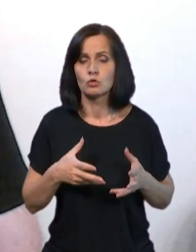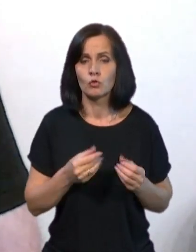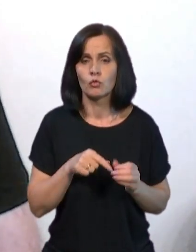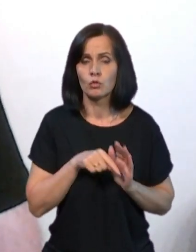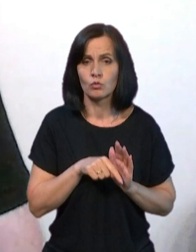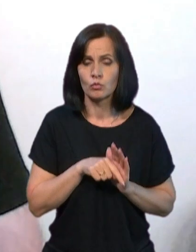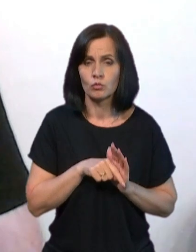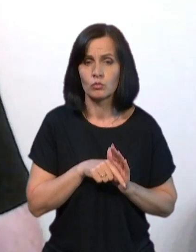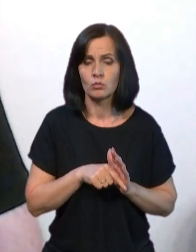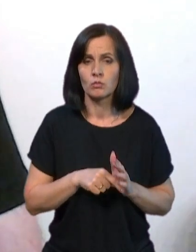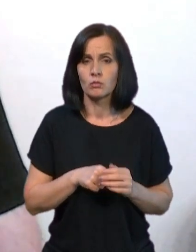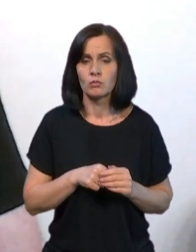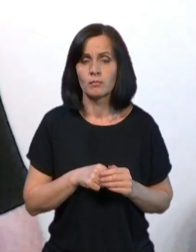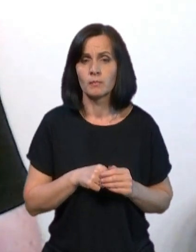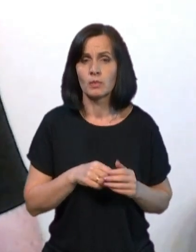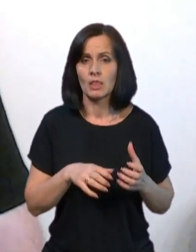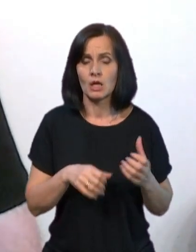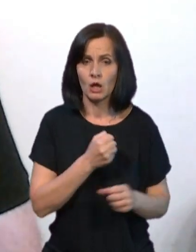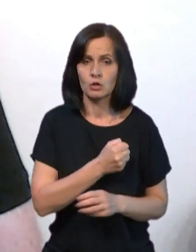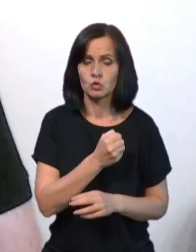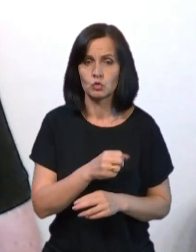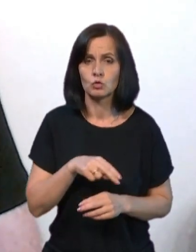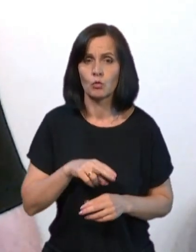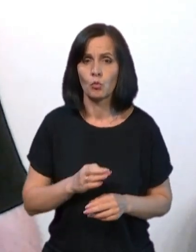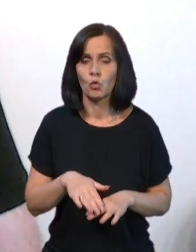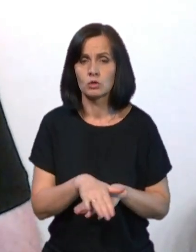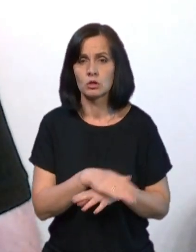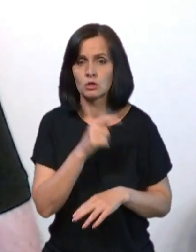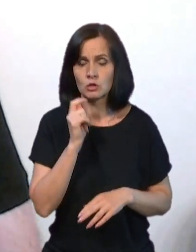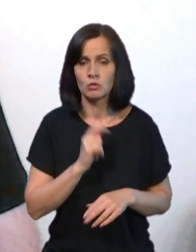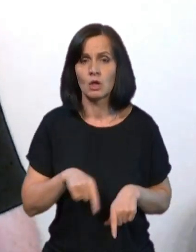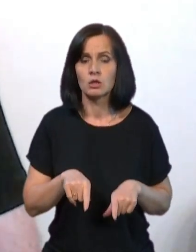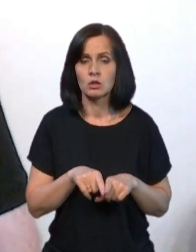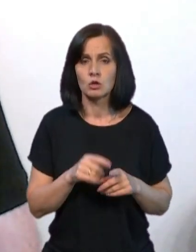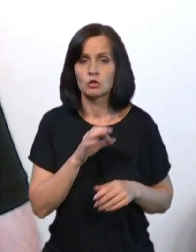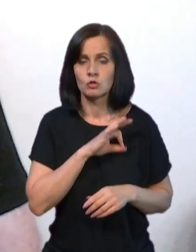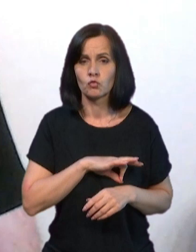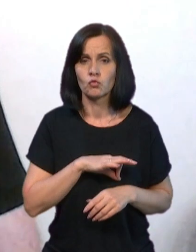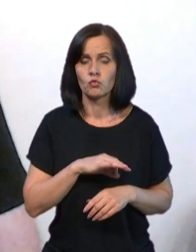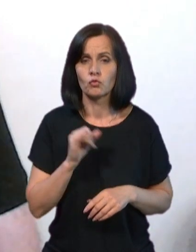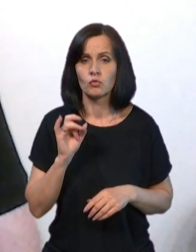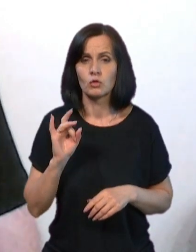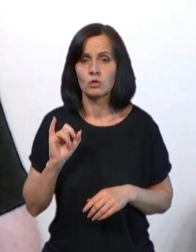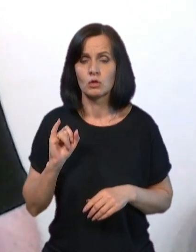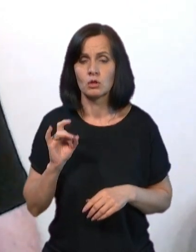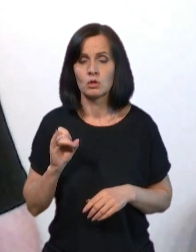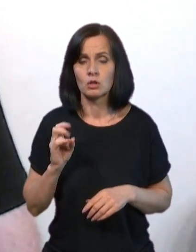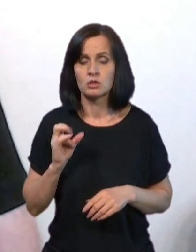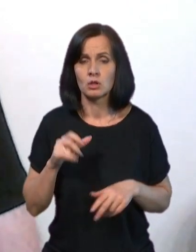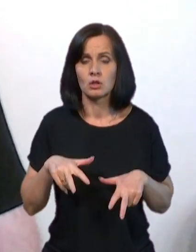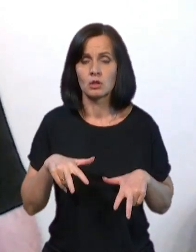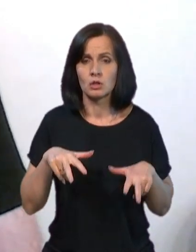нанесення ракетних ударів по території України, в тому числі з використанням іранських безпілотників «Шахет